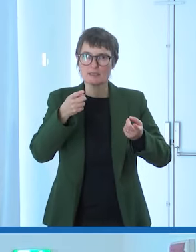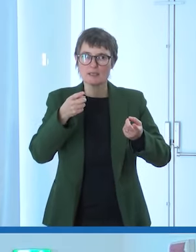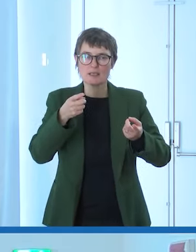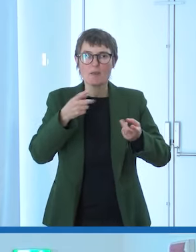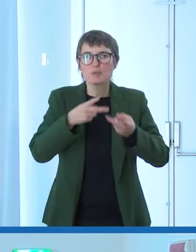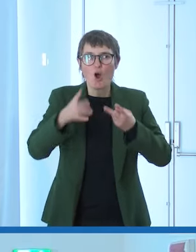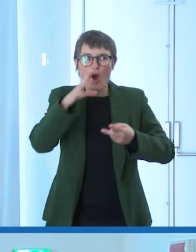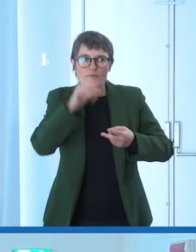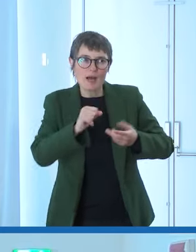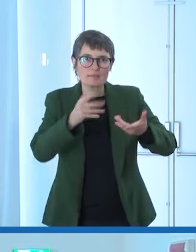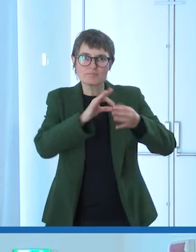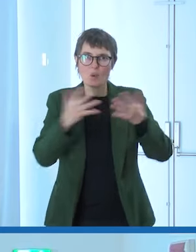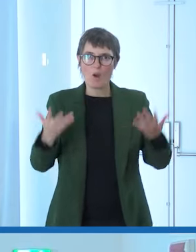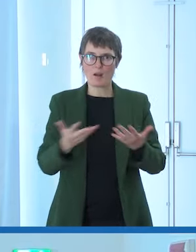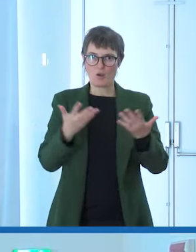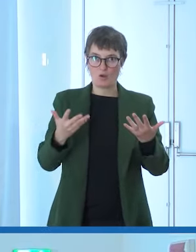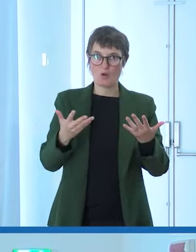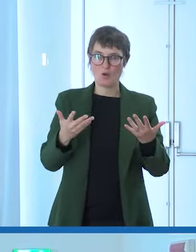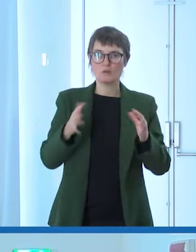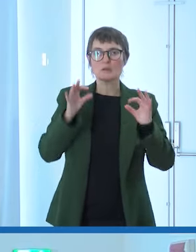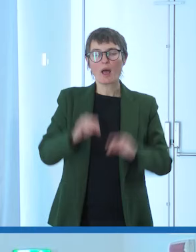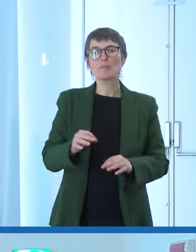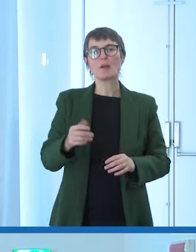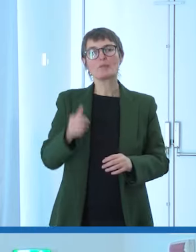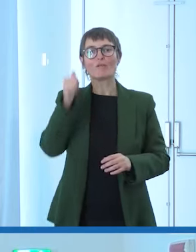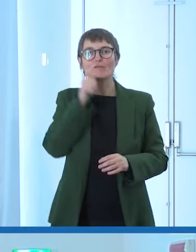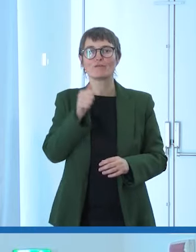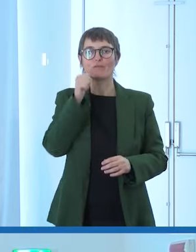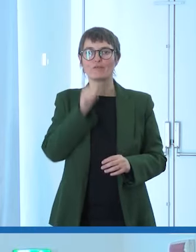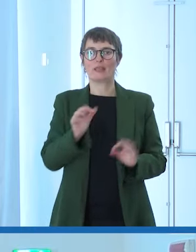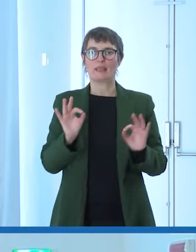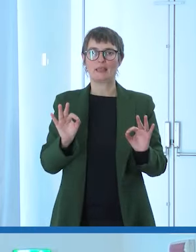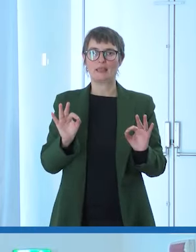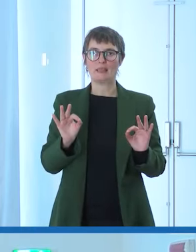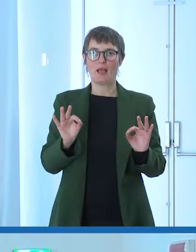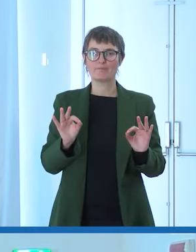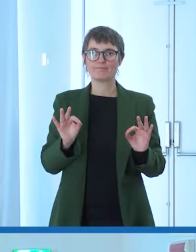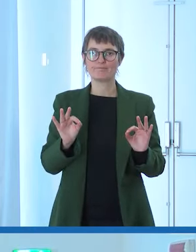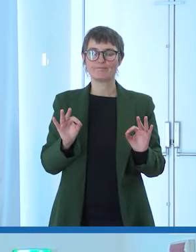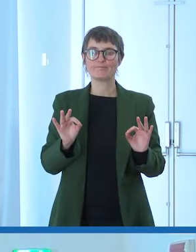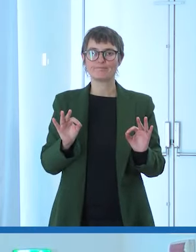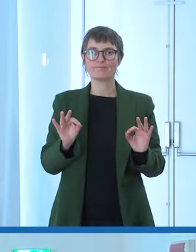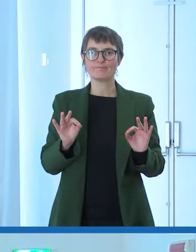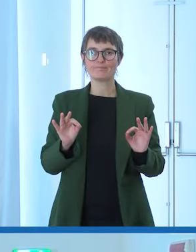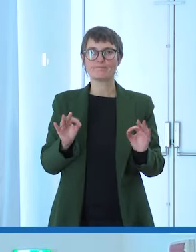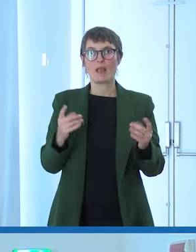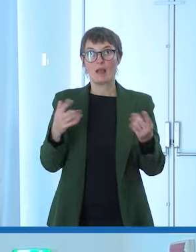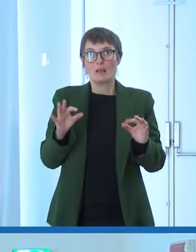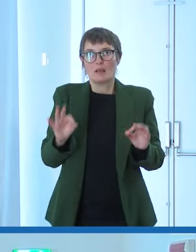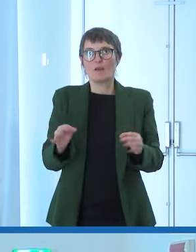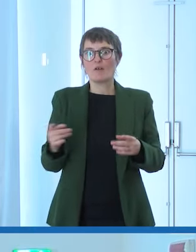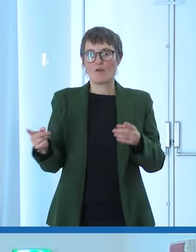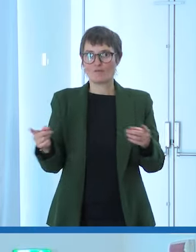sostanzialmente facendo finta che quindi questo è diciamo il punto chiave di questa di questa fase